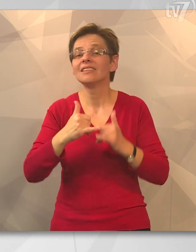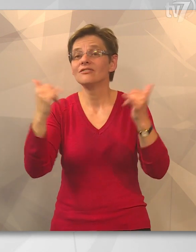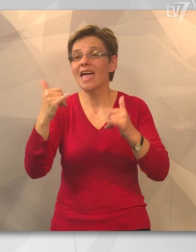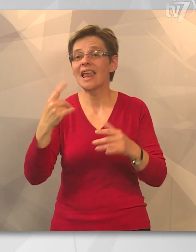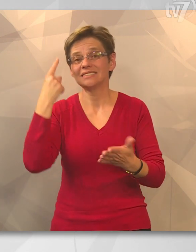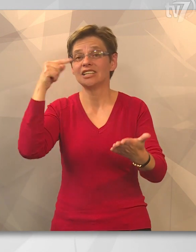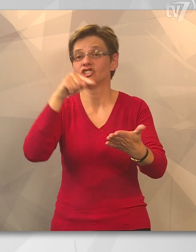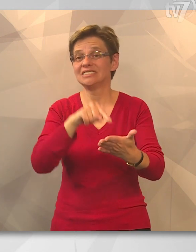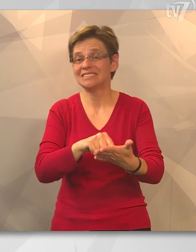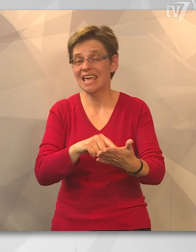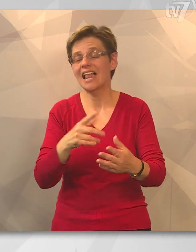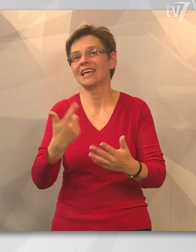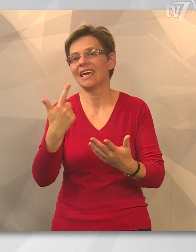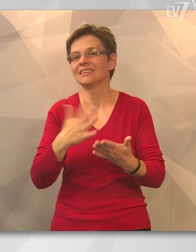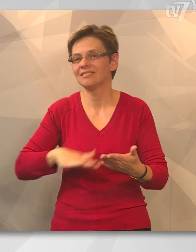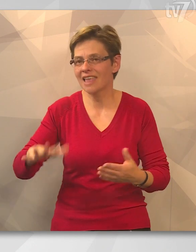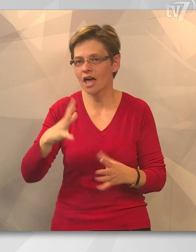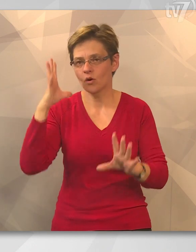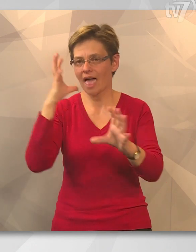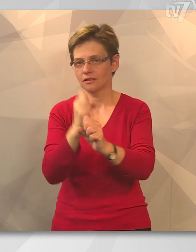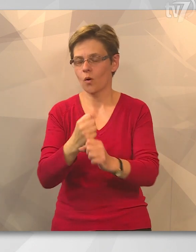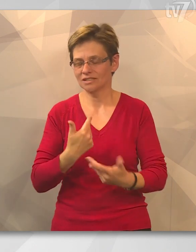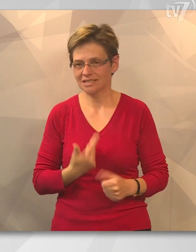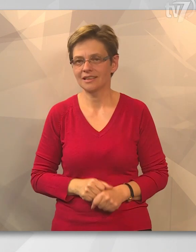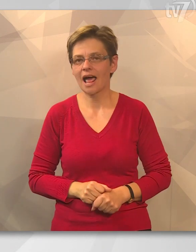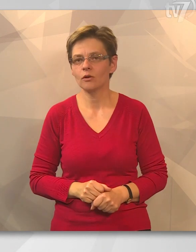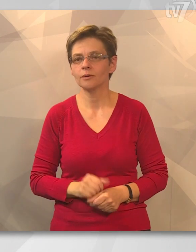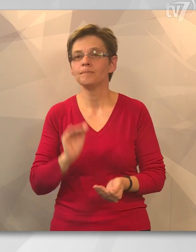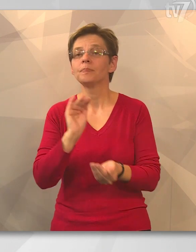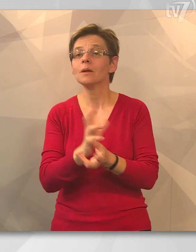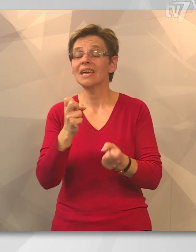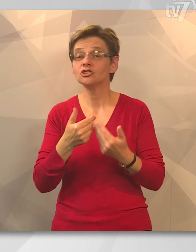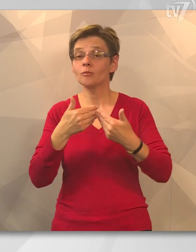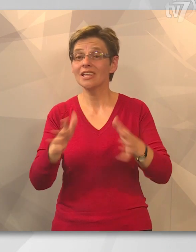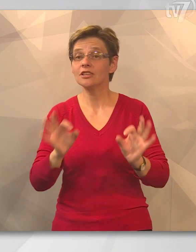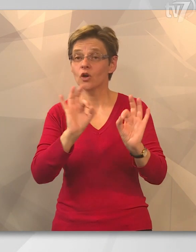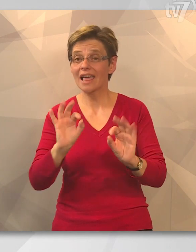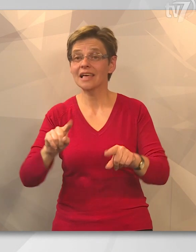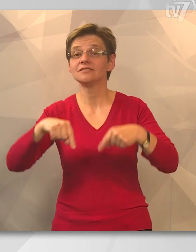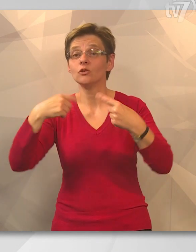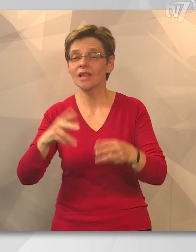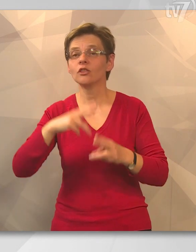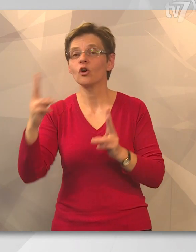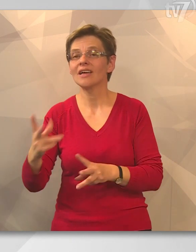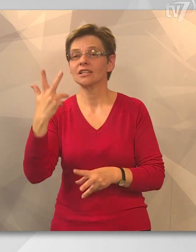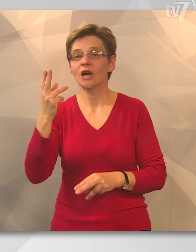fejlesztési célra területre koncentrálunk. A Békés Csabai nyitó rendezvény után a következő három napban